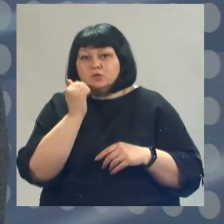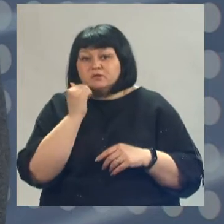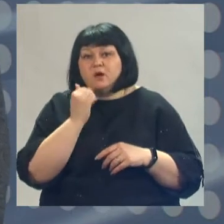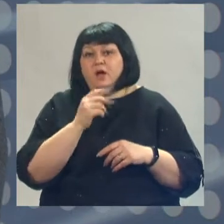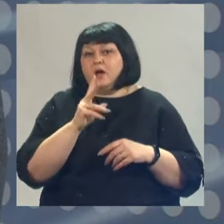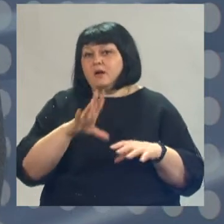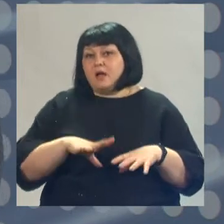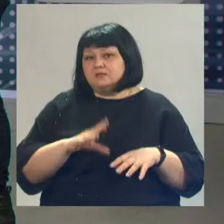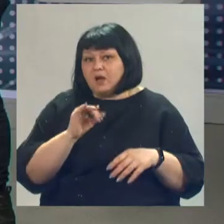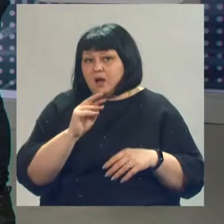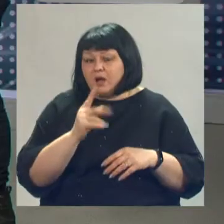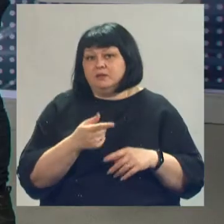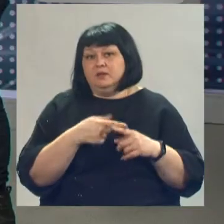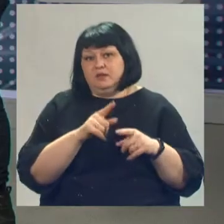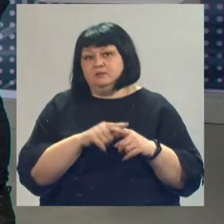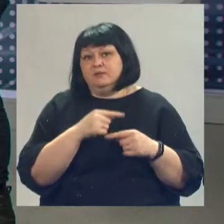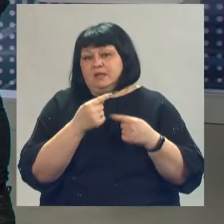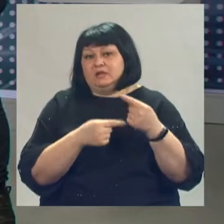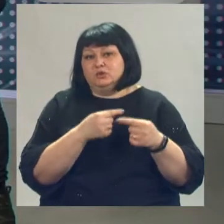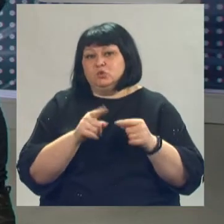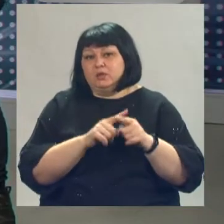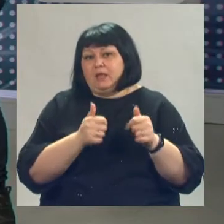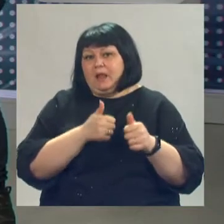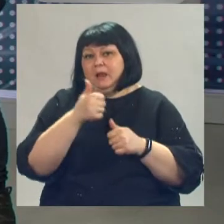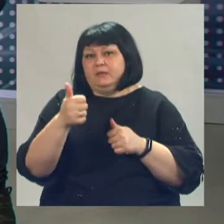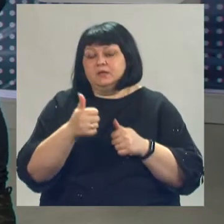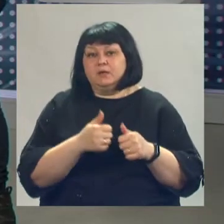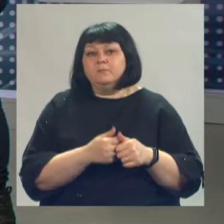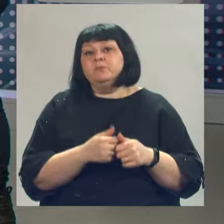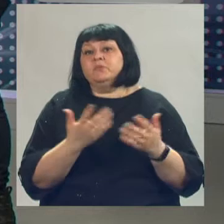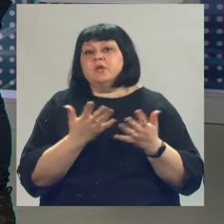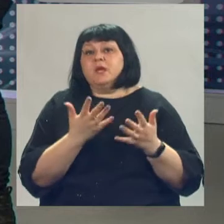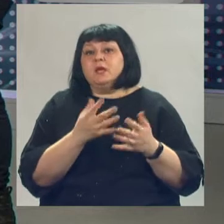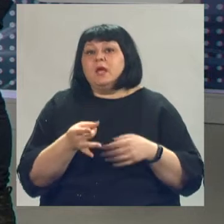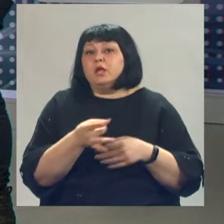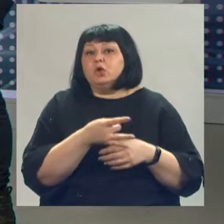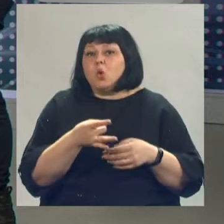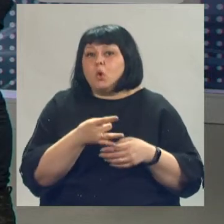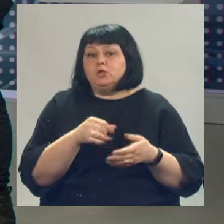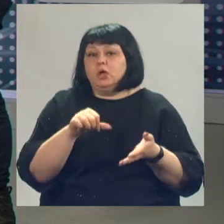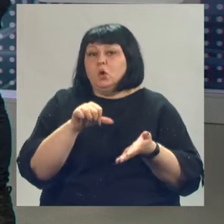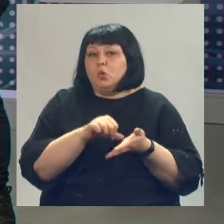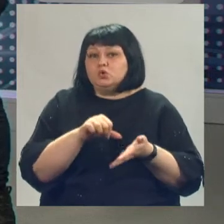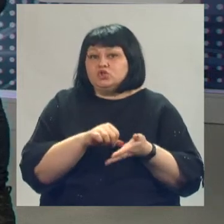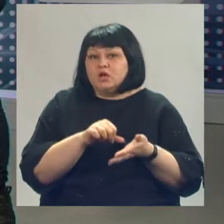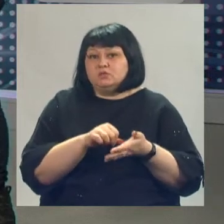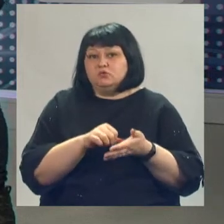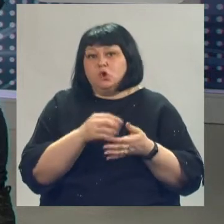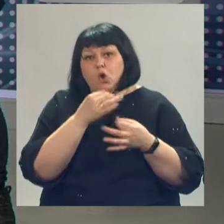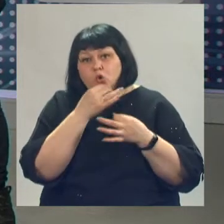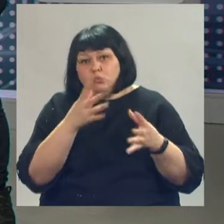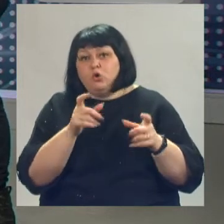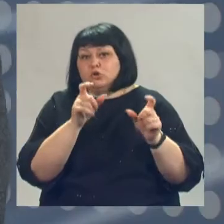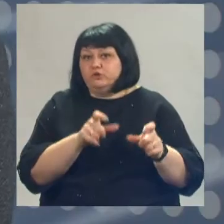это Казань, это Карелия. Традиционные такие лидеры? Да, традиционные лидеры. Какие регионы участвуют в программе кэшбэка? То есть это любой житель России может